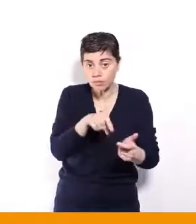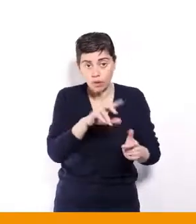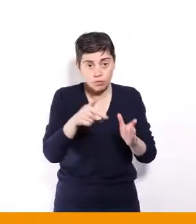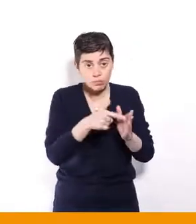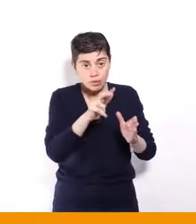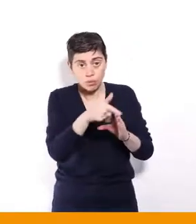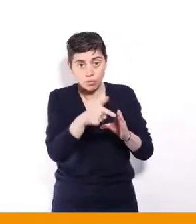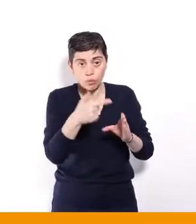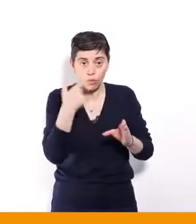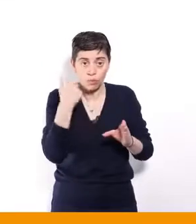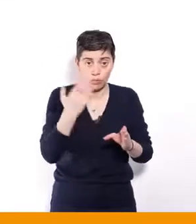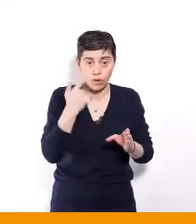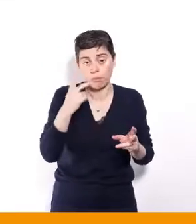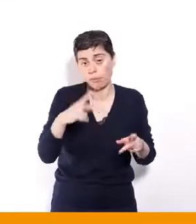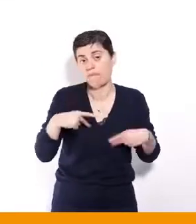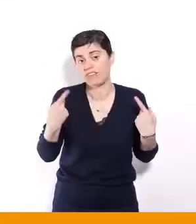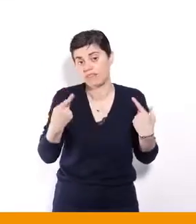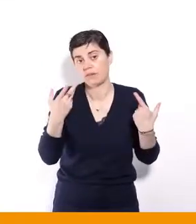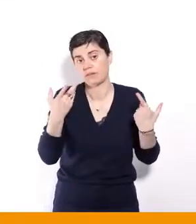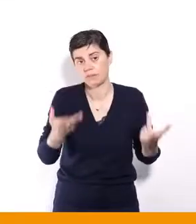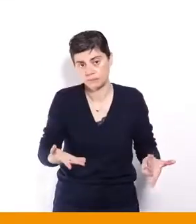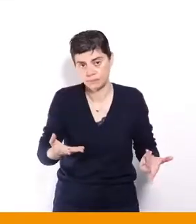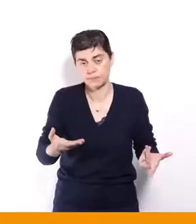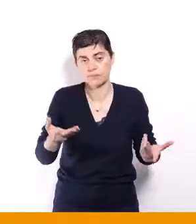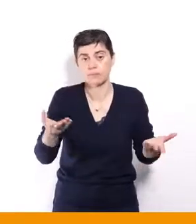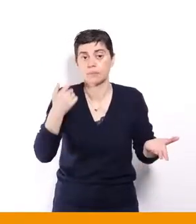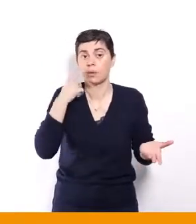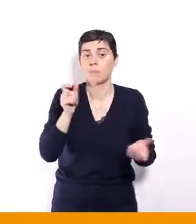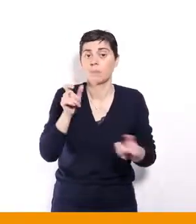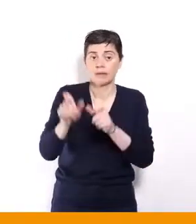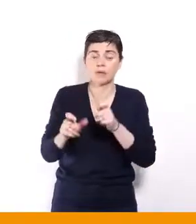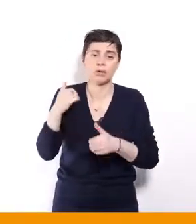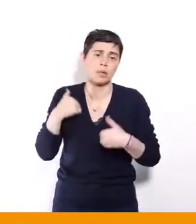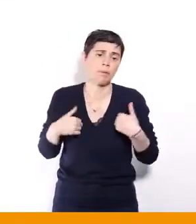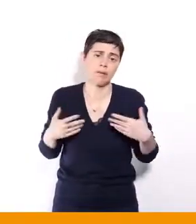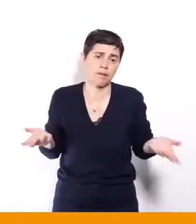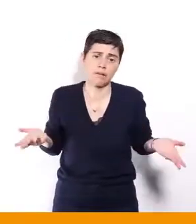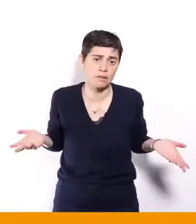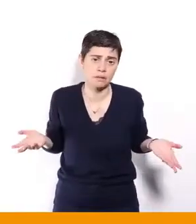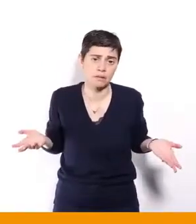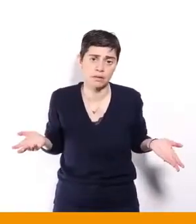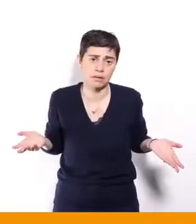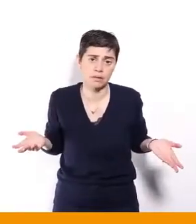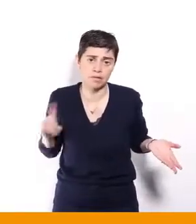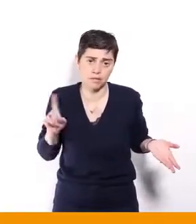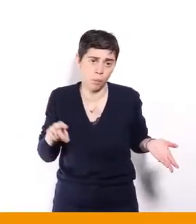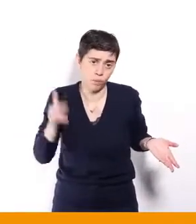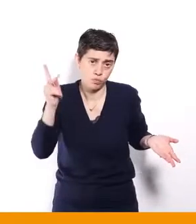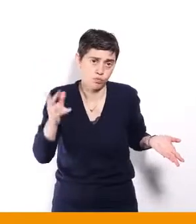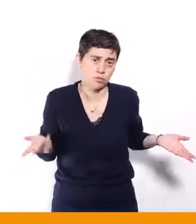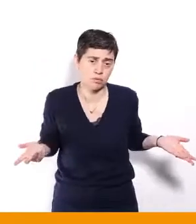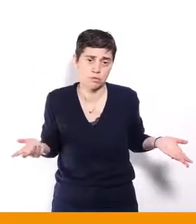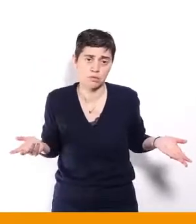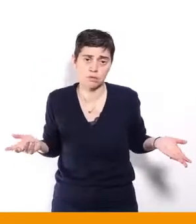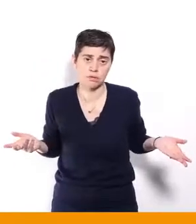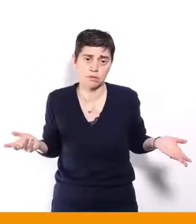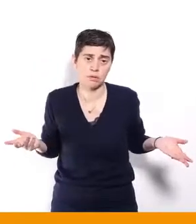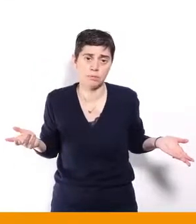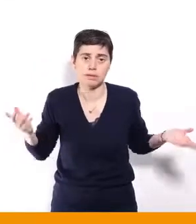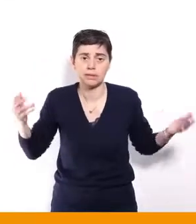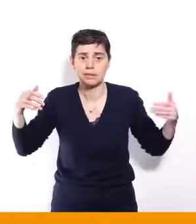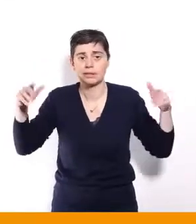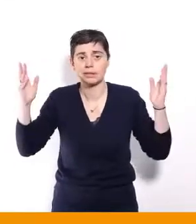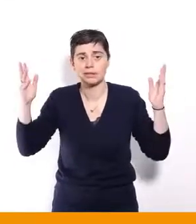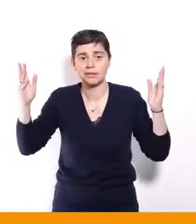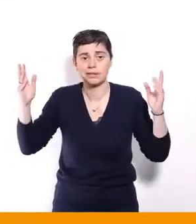Bon, et bien, et je pense d'ailleurs que pour les personnes handicapées, en fait, il faut peut-être même plus, parce que ce que je sais, c'est